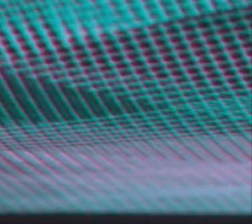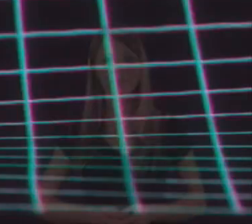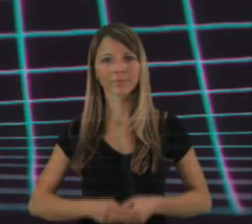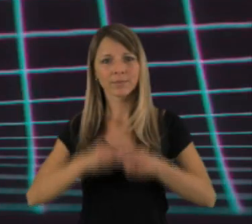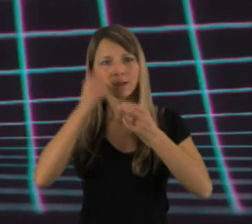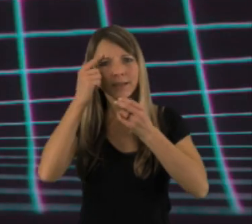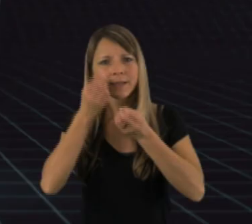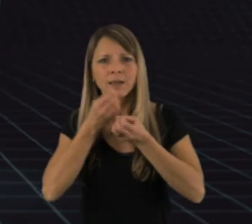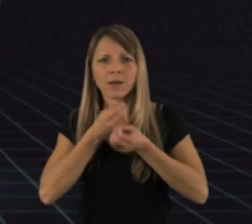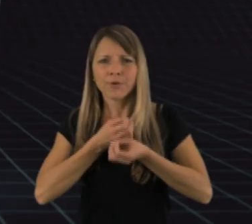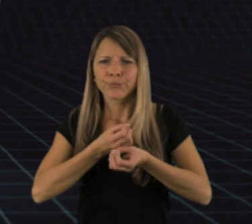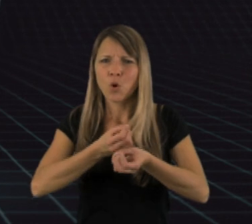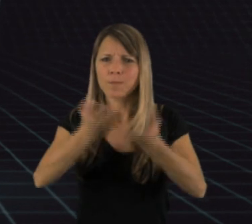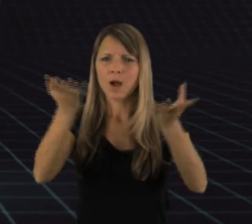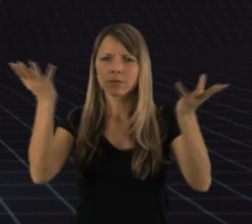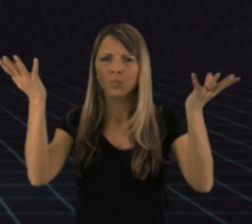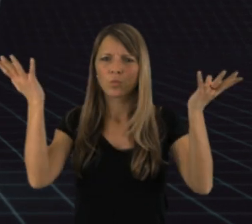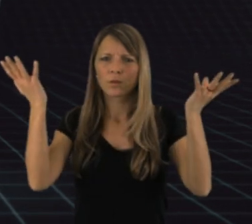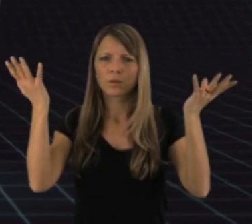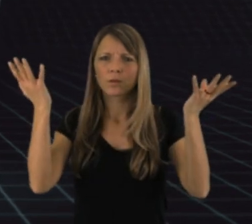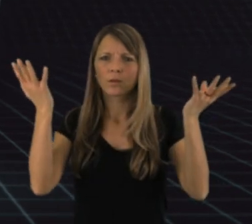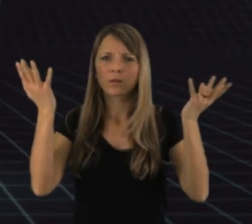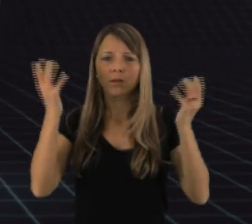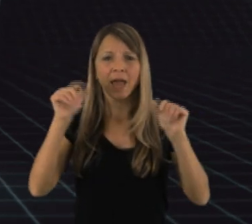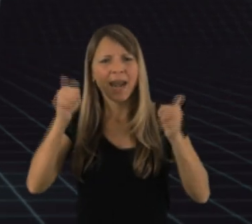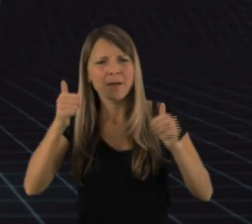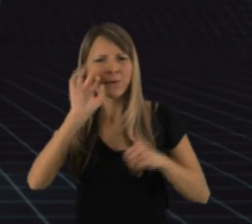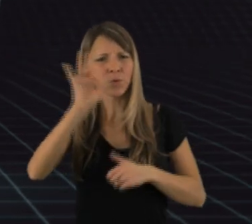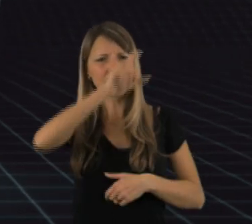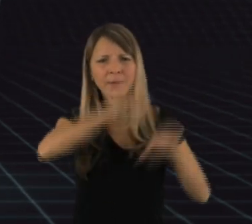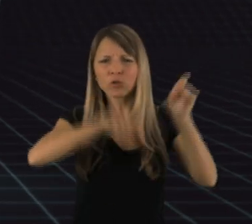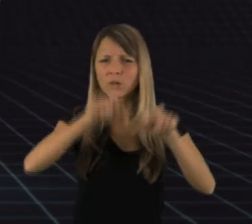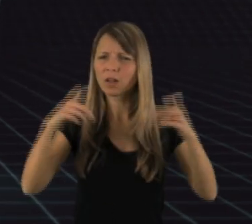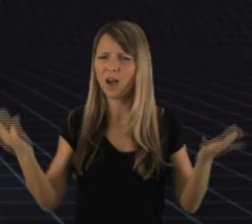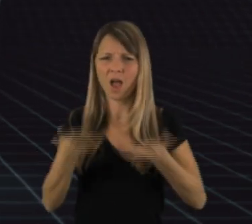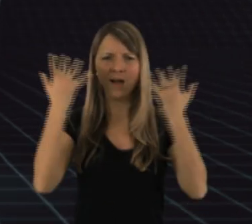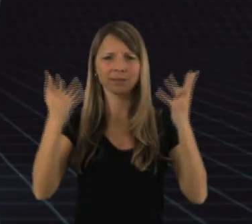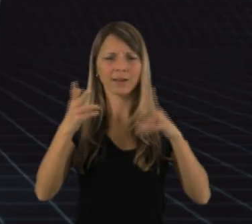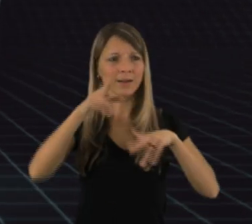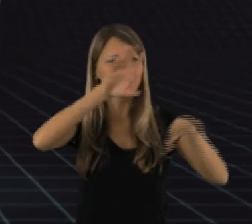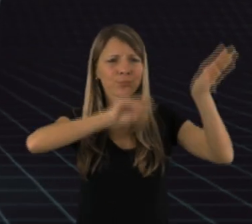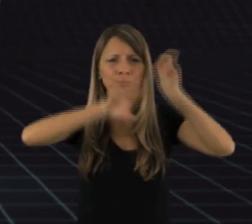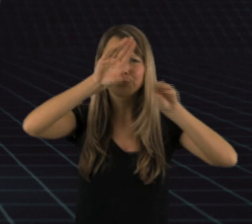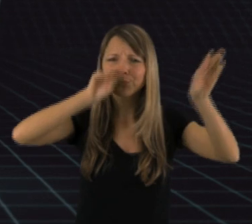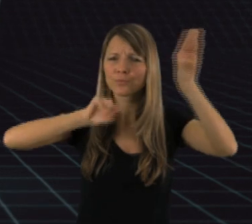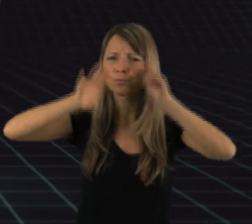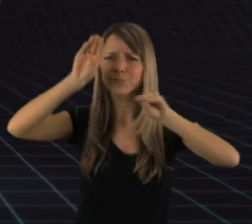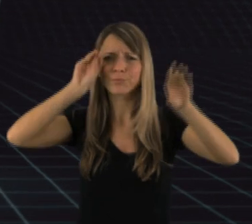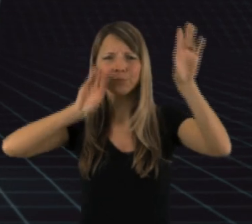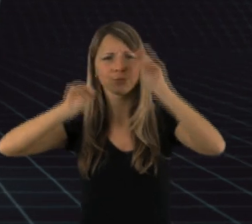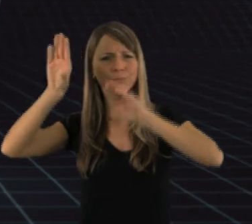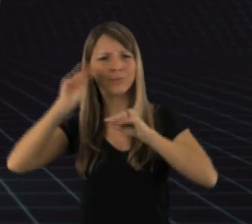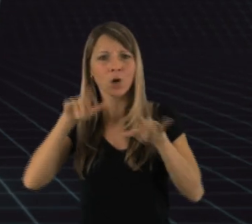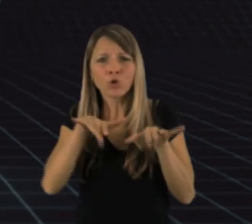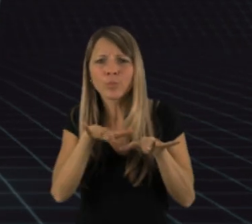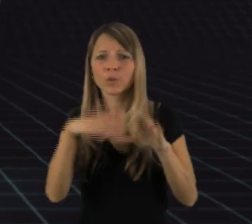Konsumenten interagieren. Der freie Fluss der Information macht das Leben für die Menschen erst einmal leichter. Über Computer, E-Mail, Smartphones